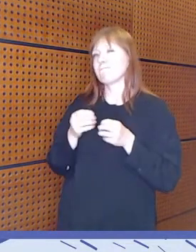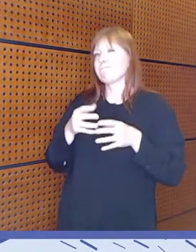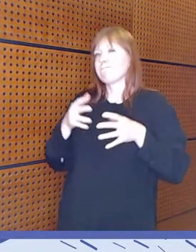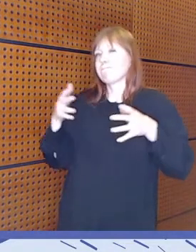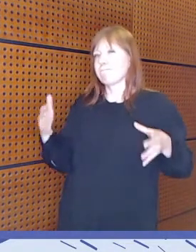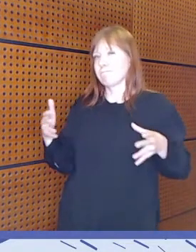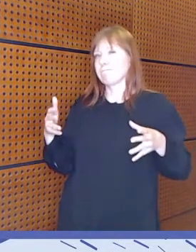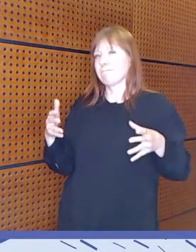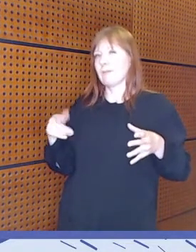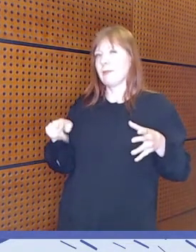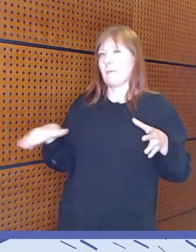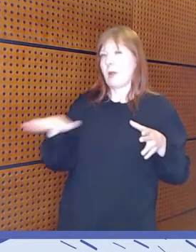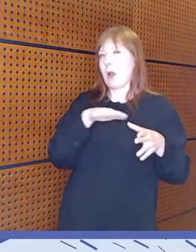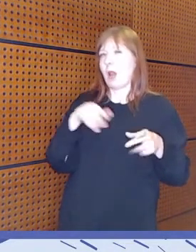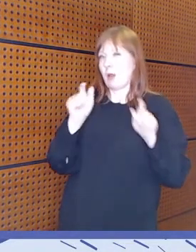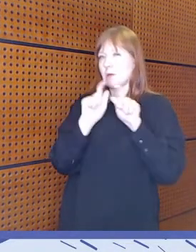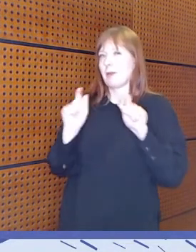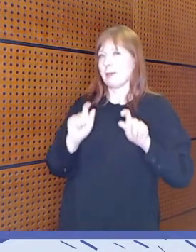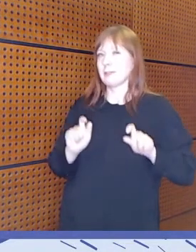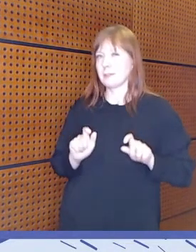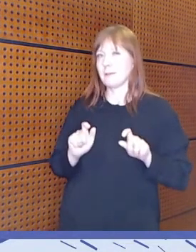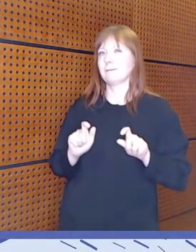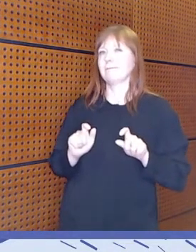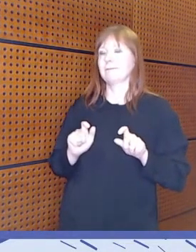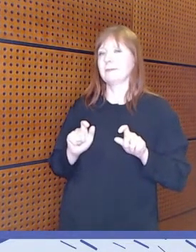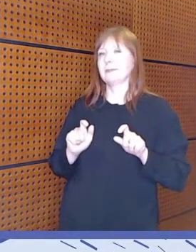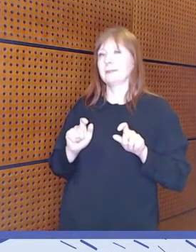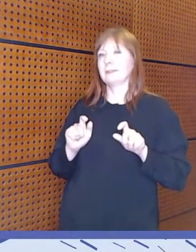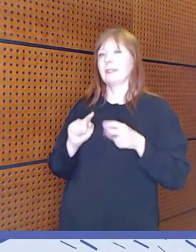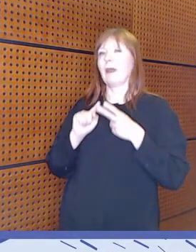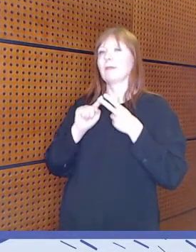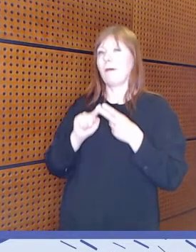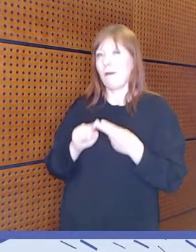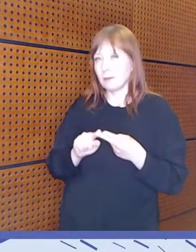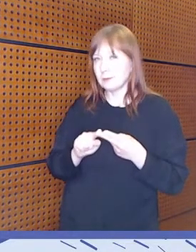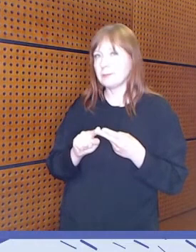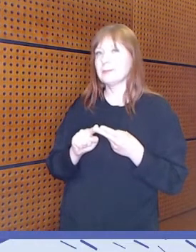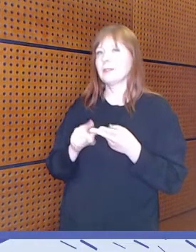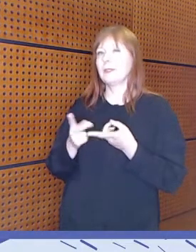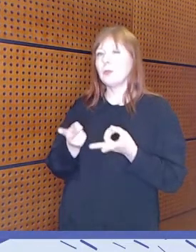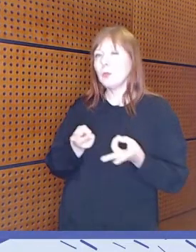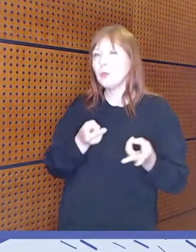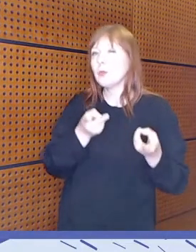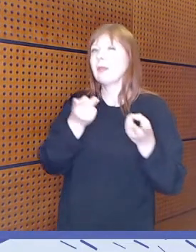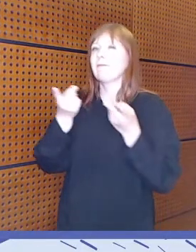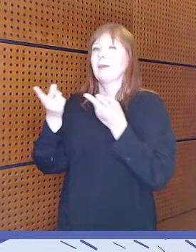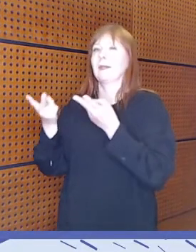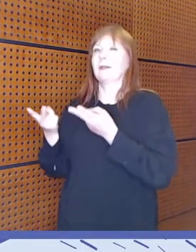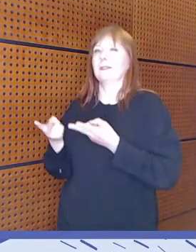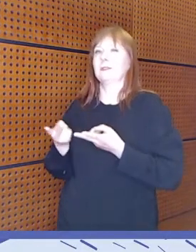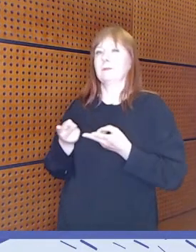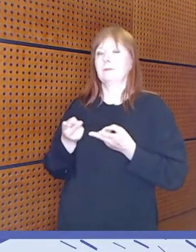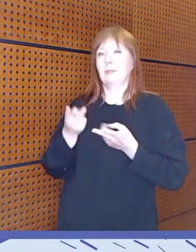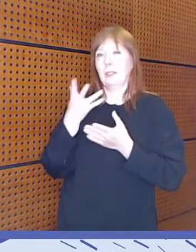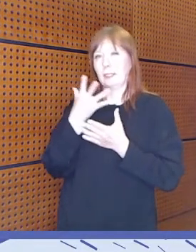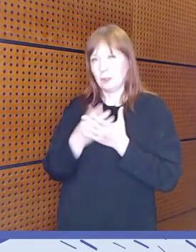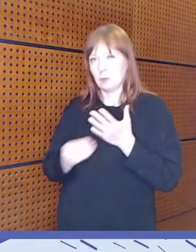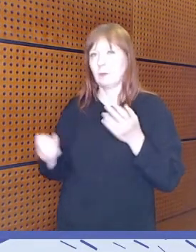aiheista tällä alalla. Ja päästään taas vähän lähemmäksi yhdenvertaisempaa, inklusiivisempaa